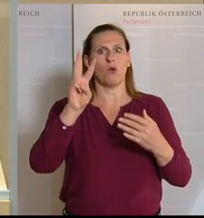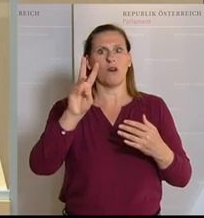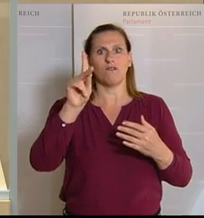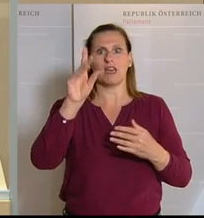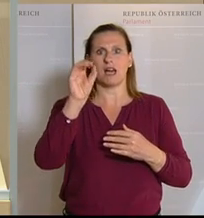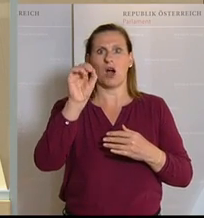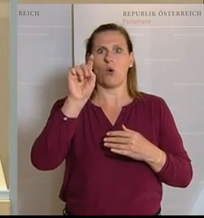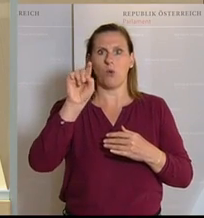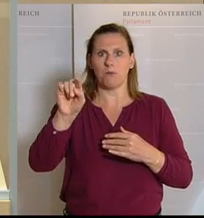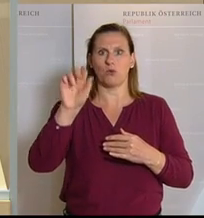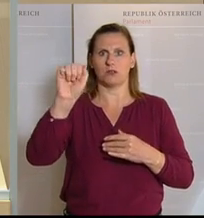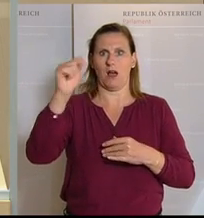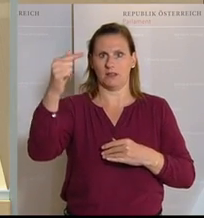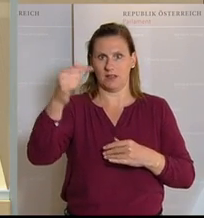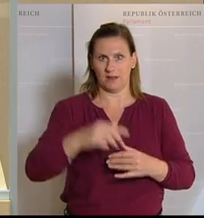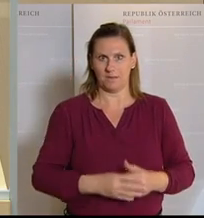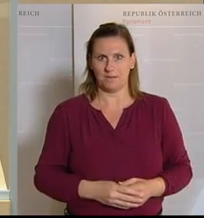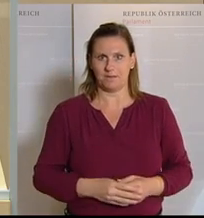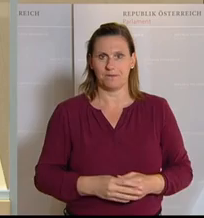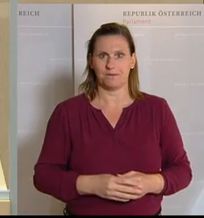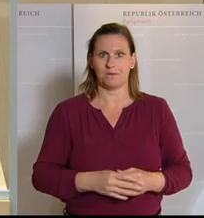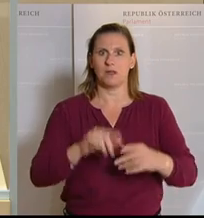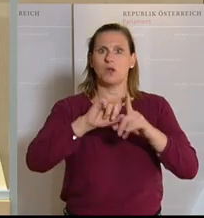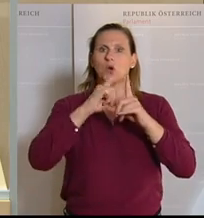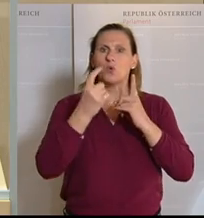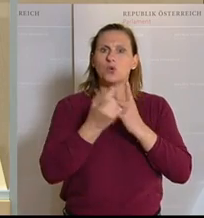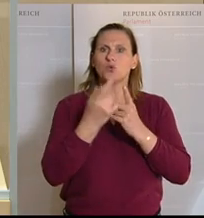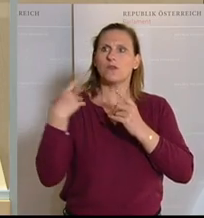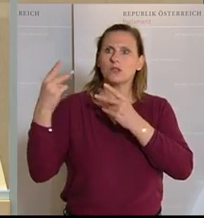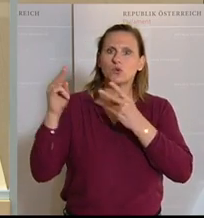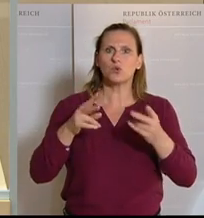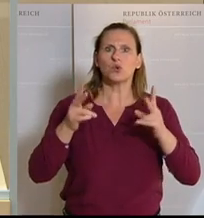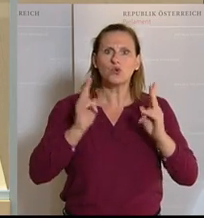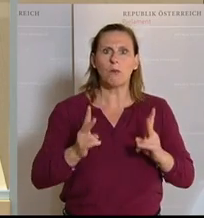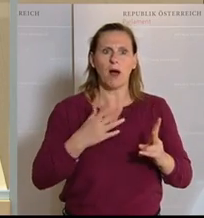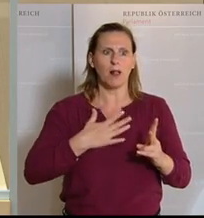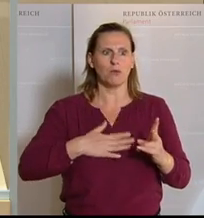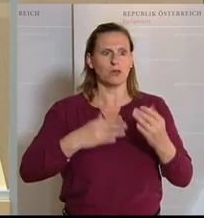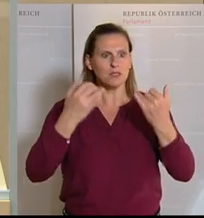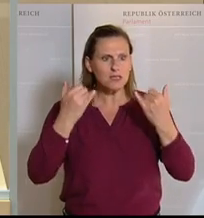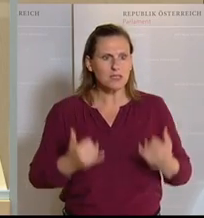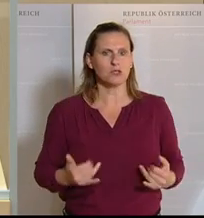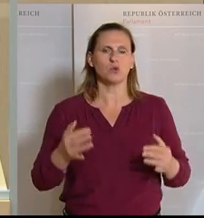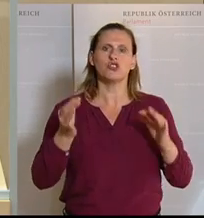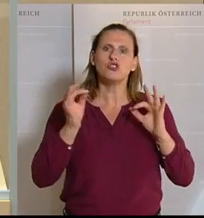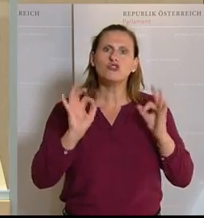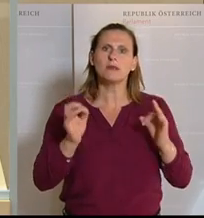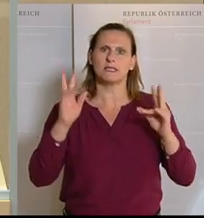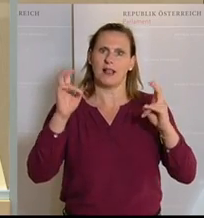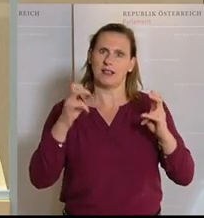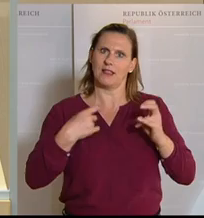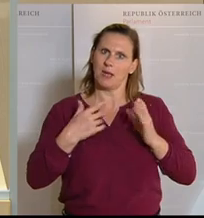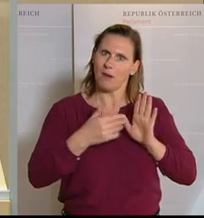Im Hinblick auf eine neue Normalität auch in der Kultur möchte ich an dieser Stelle dazu beitragen, noch ein spezielles Thema weiter